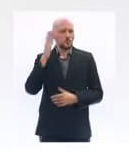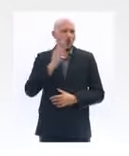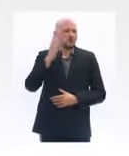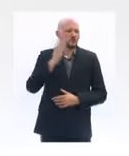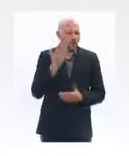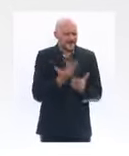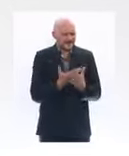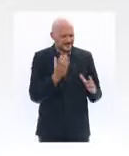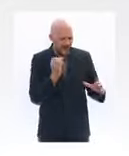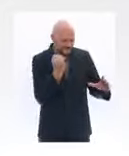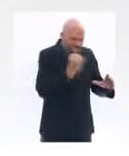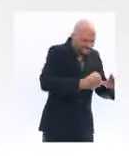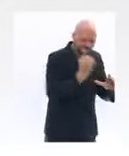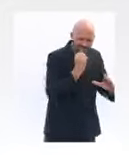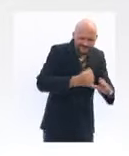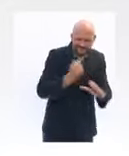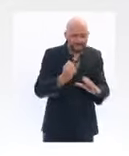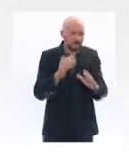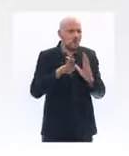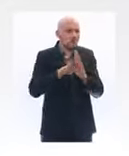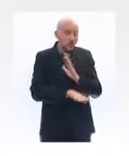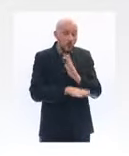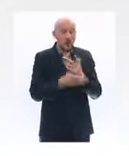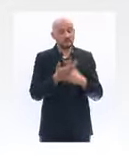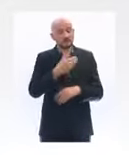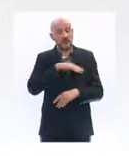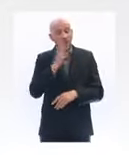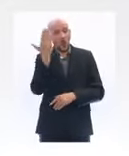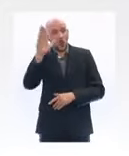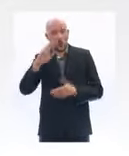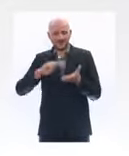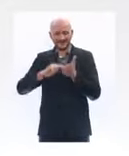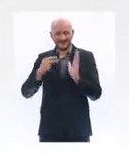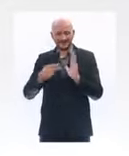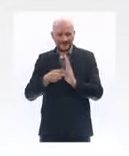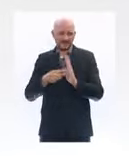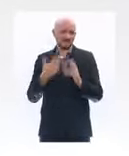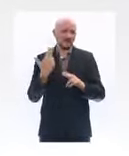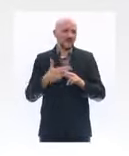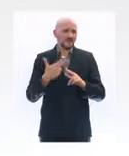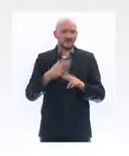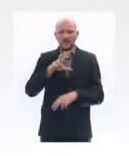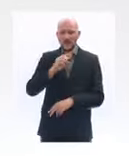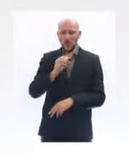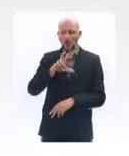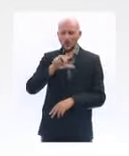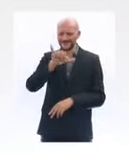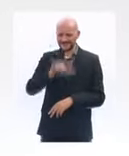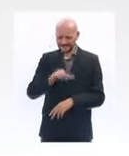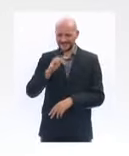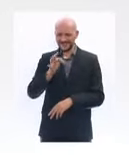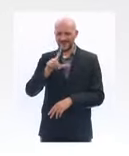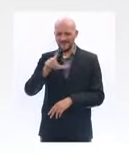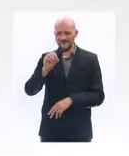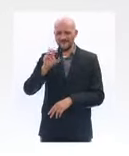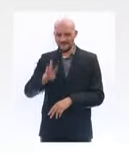patients à respirer et de les placer en coma. Grâce à une technique qu appelle l'oxyflo, c'est de l'oxygène à 50 litres qui en continue et